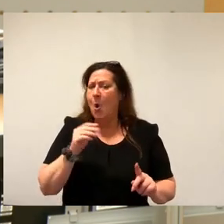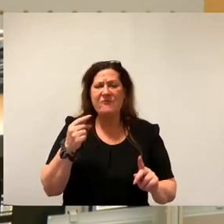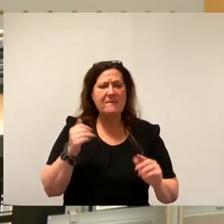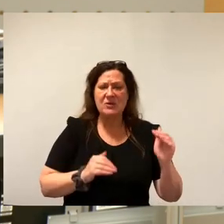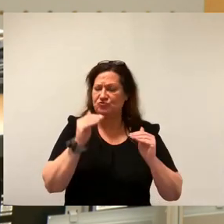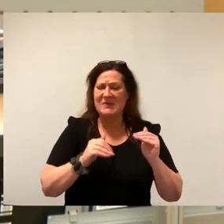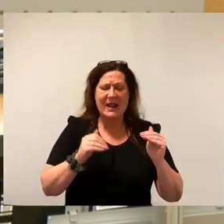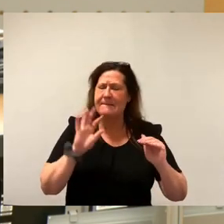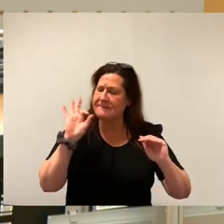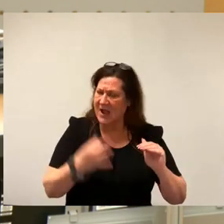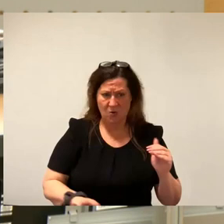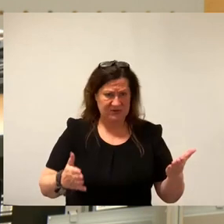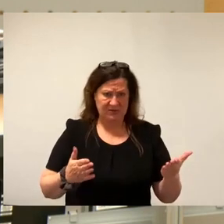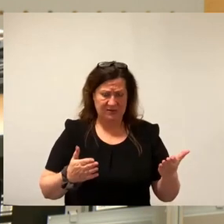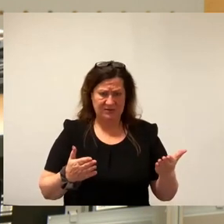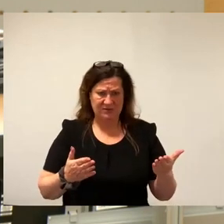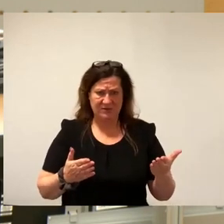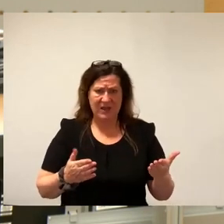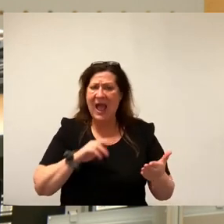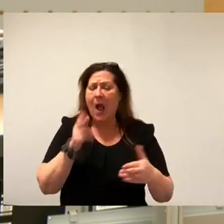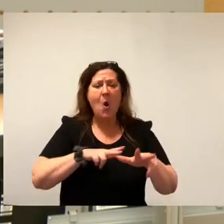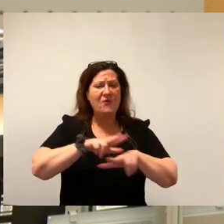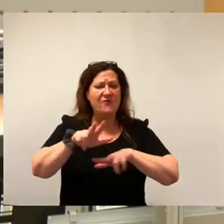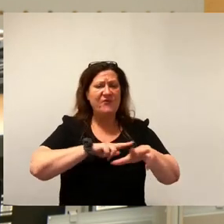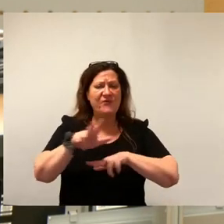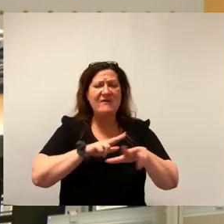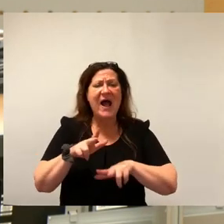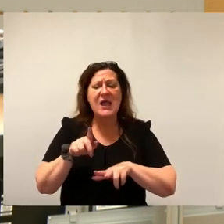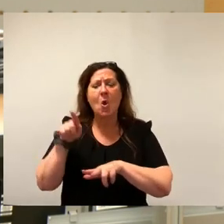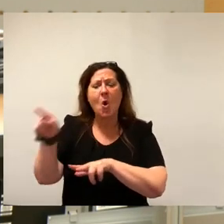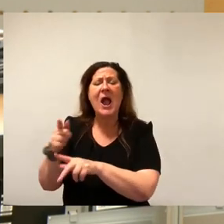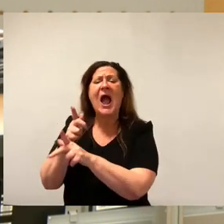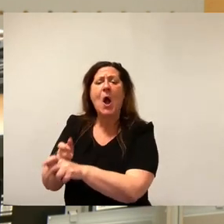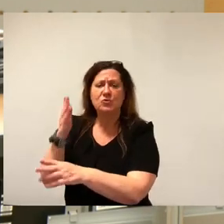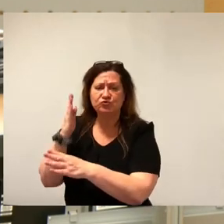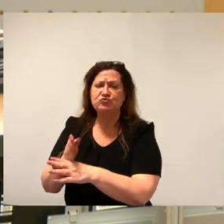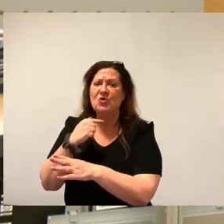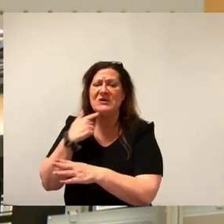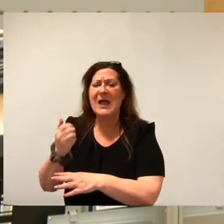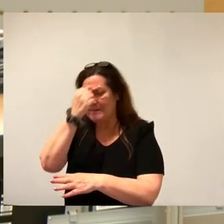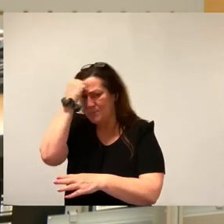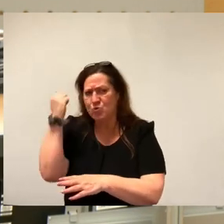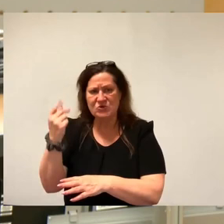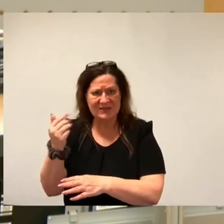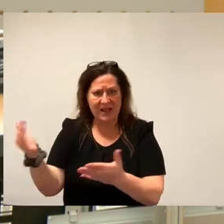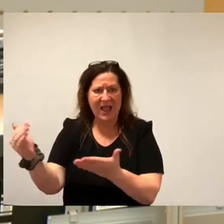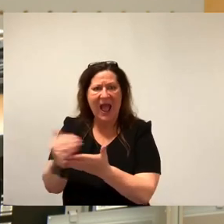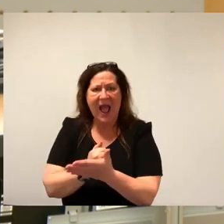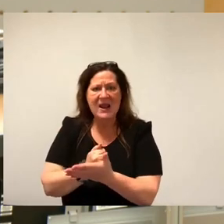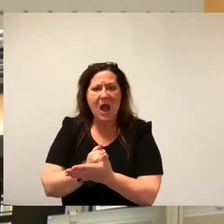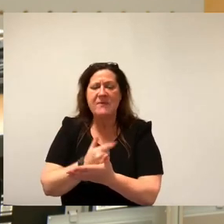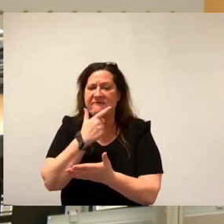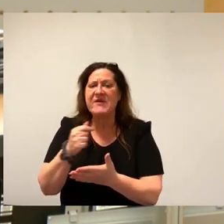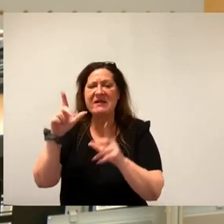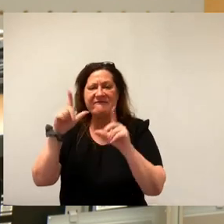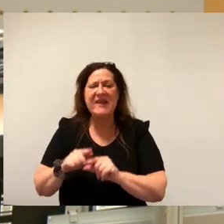können. Zudem wurde ja von der Verwaltung auch in den Ausschussbereitungen geäußert, dass man im Zuge der Einführung von Bußgeldern darauf hofft, einfach nur weniger anschreiben